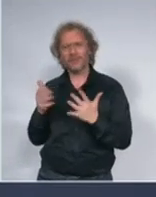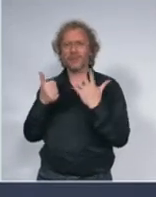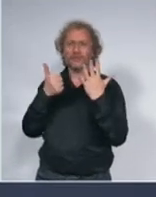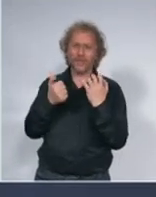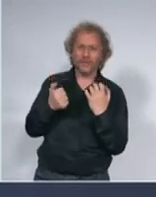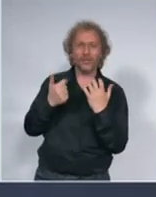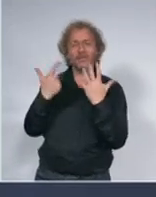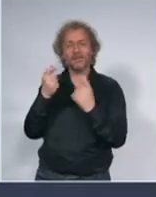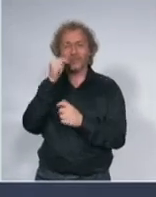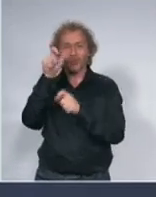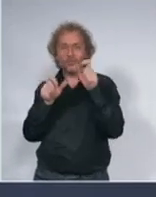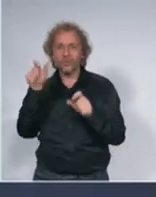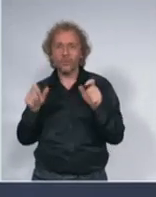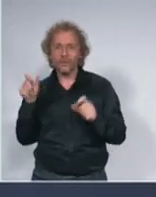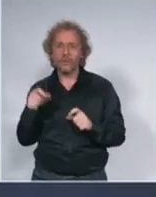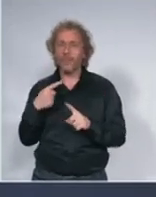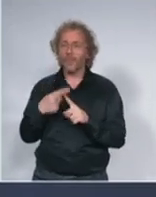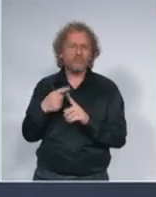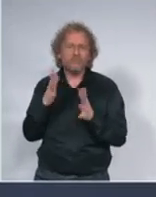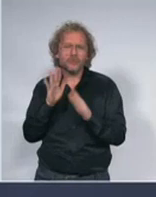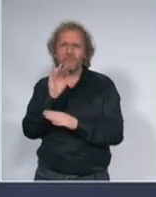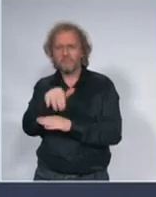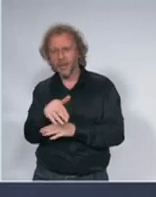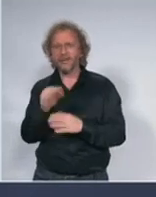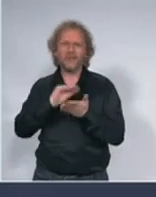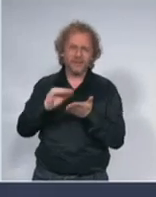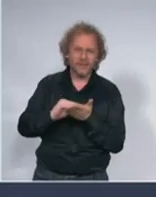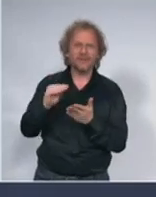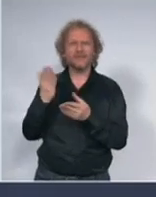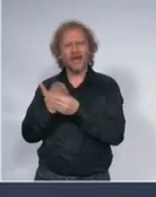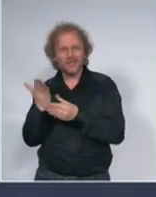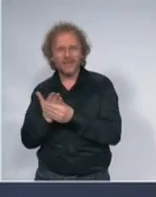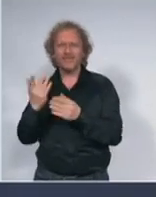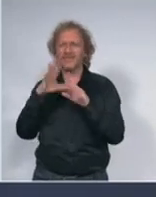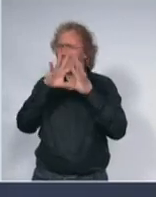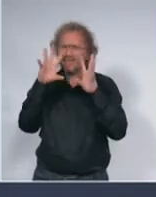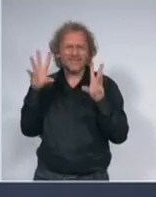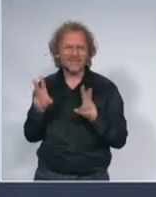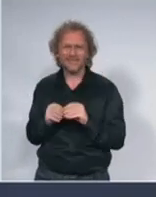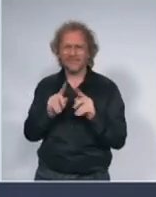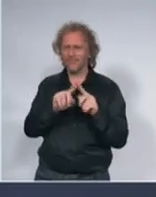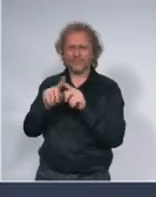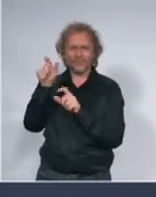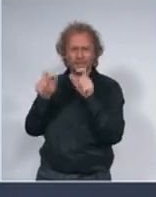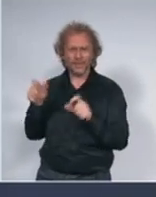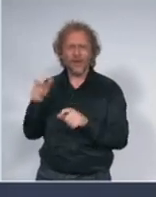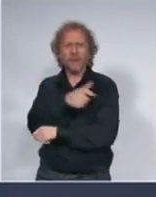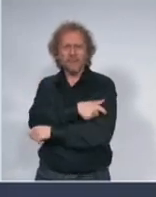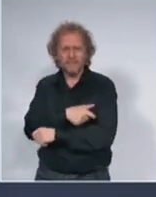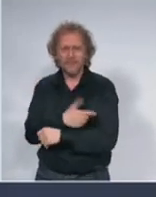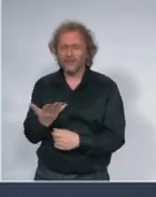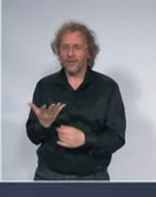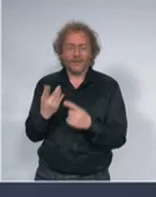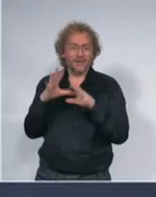700 ljudi ako ne i više zbog svih administrativnih službi zbog svog obezbedjenja i zbog svega ovog